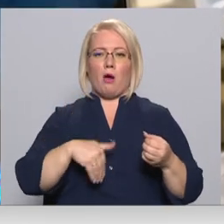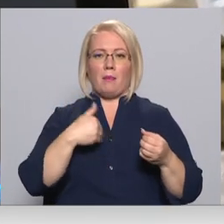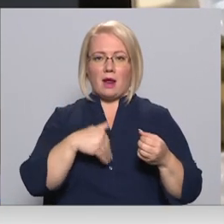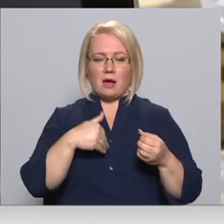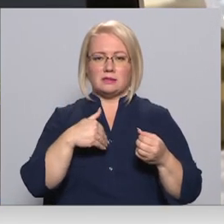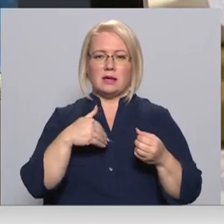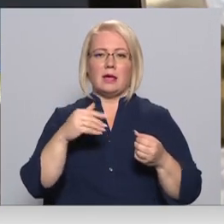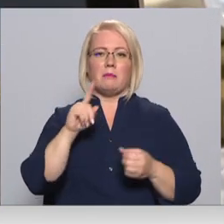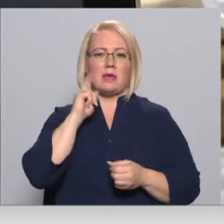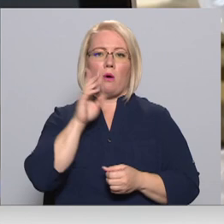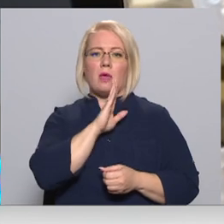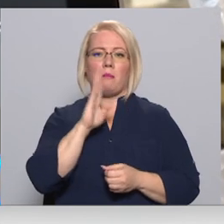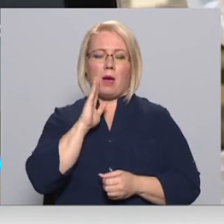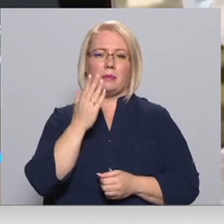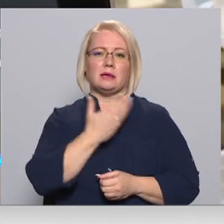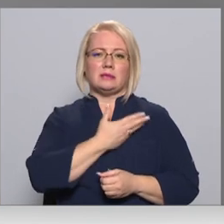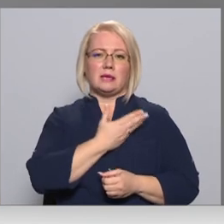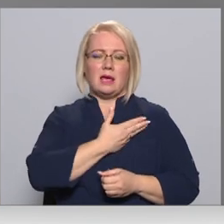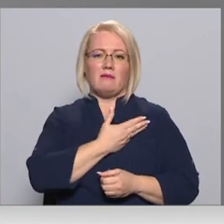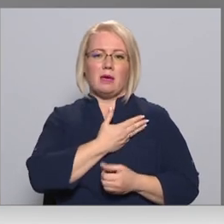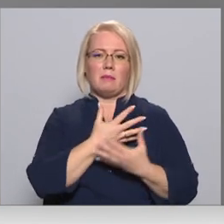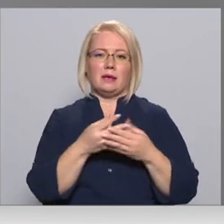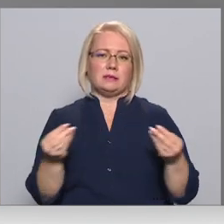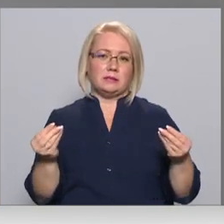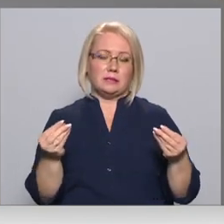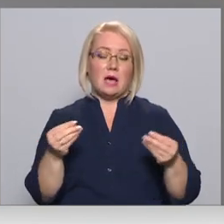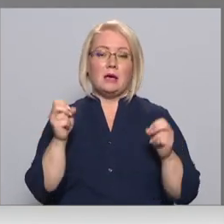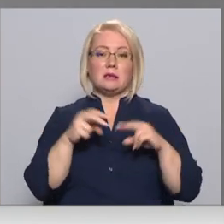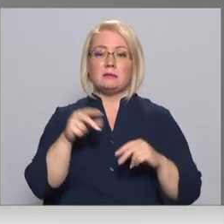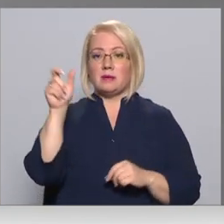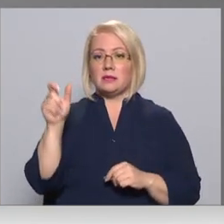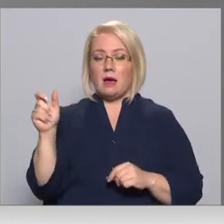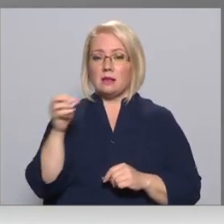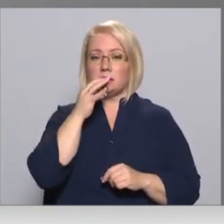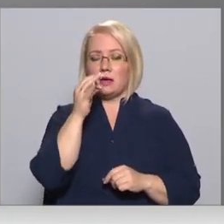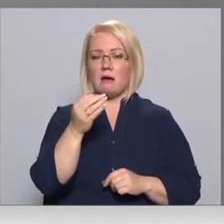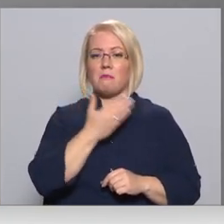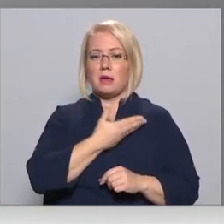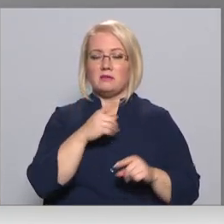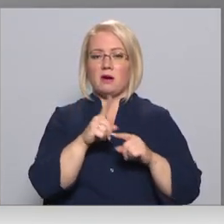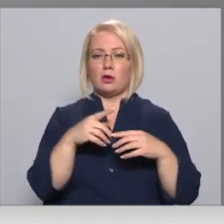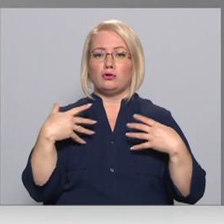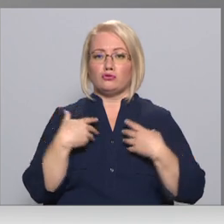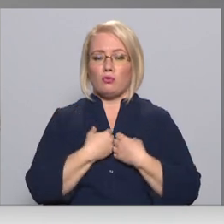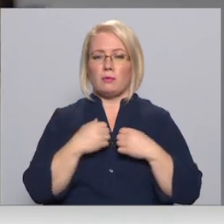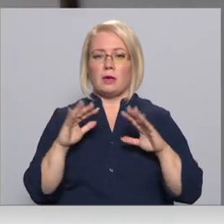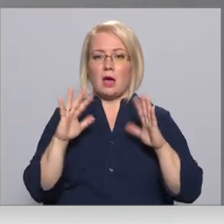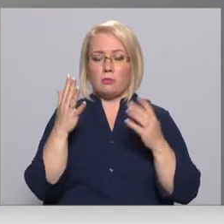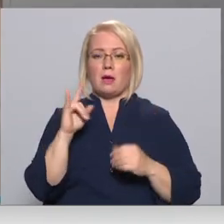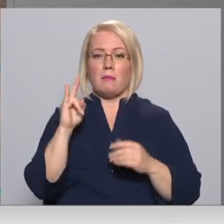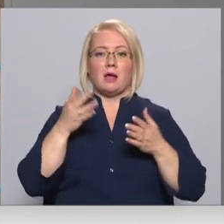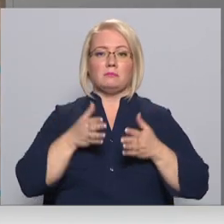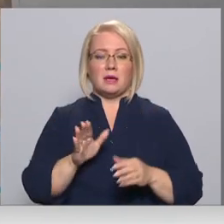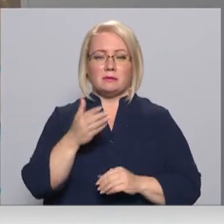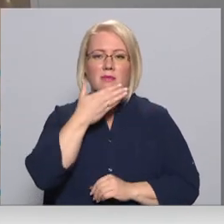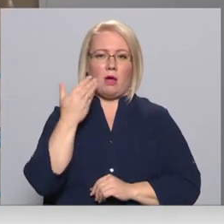operāciju jaunās māmiņas dzīvība izdzisa. Speciālisti norāda, ir gadījies piedzīvot arī skumņus gadījumus, kad bērniņš piedzīves